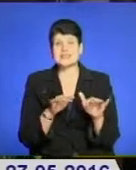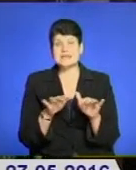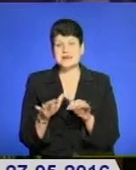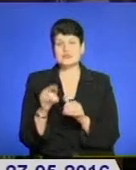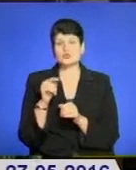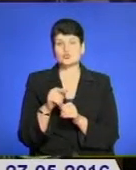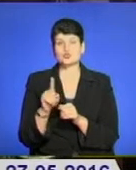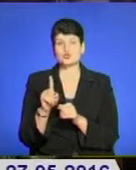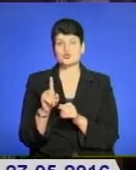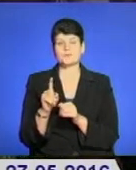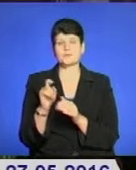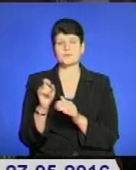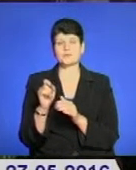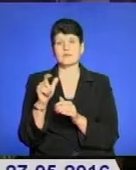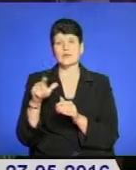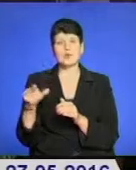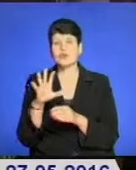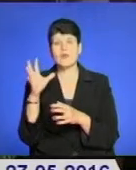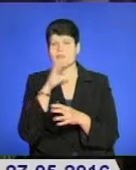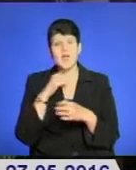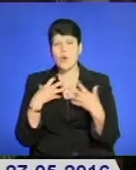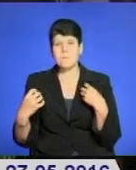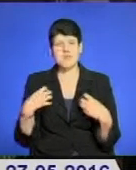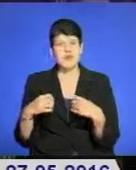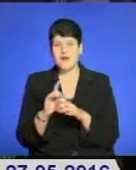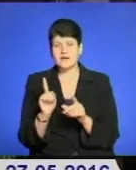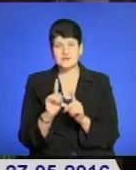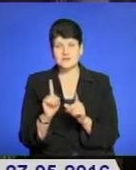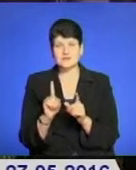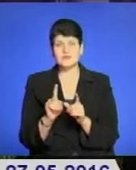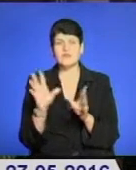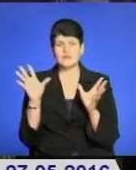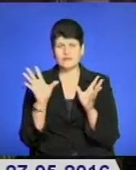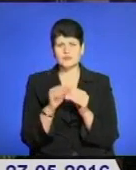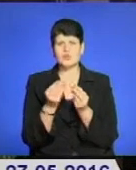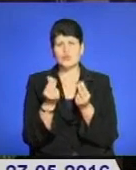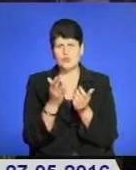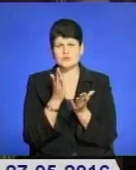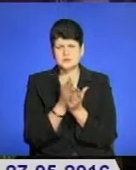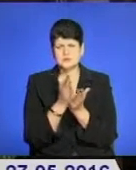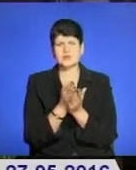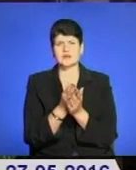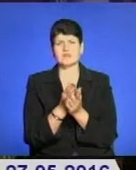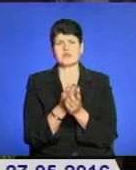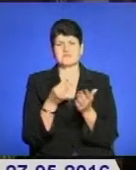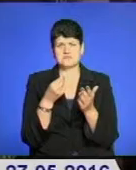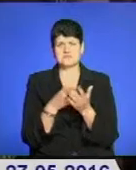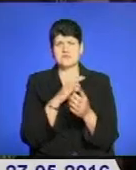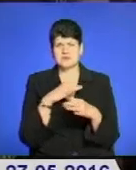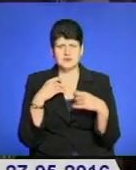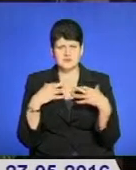злочинці його не обікрали, при ньому залишилися кошти, залишилися цінні речі,